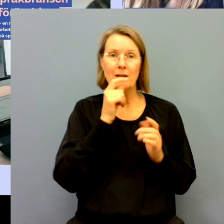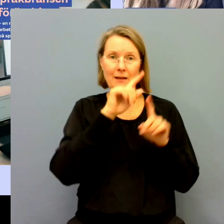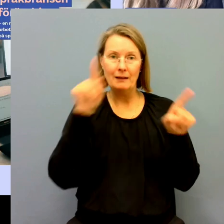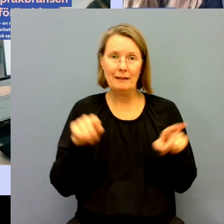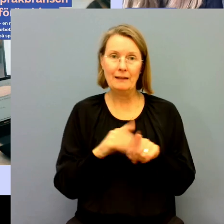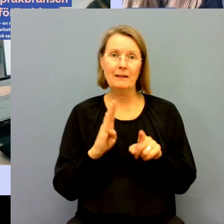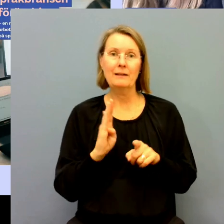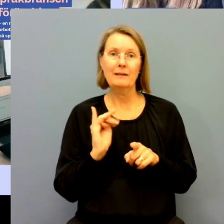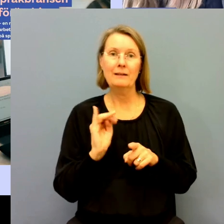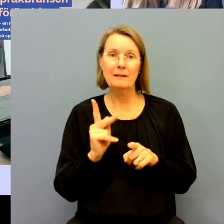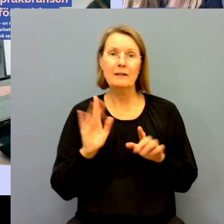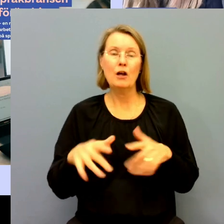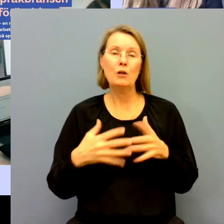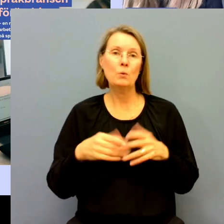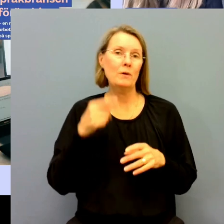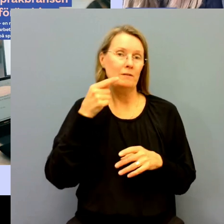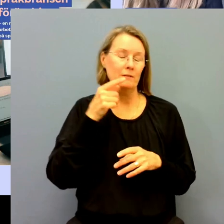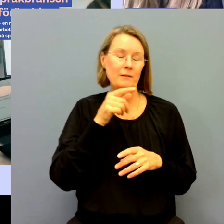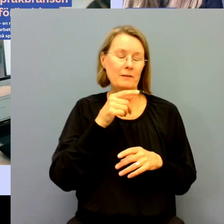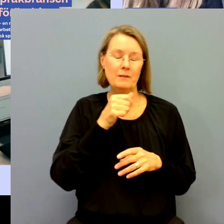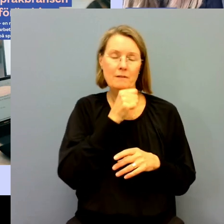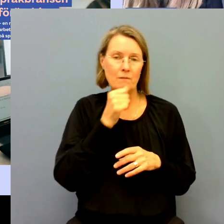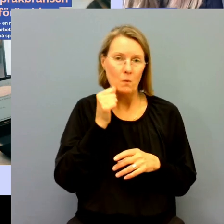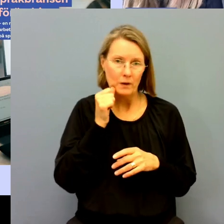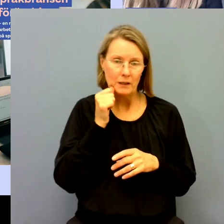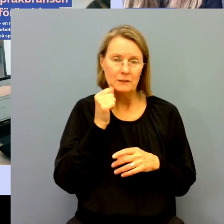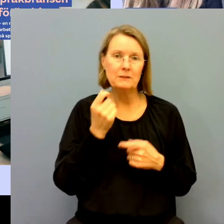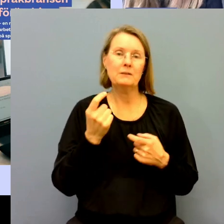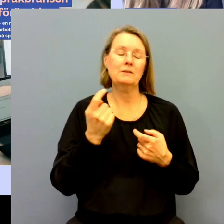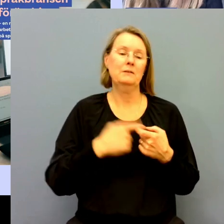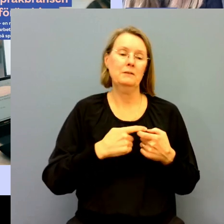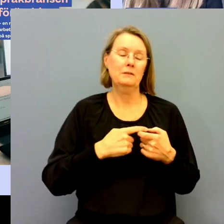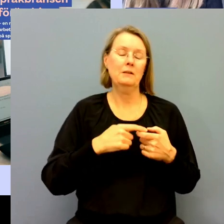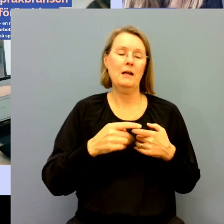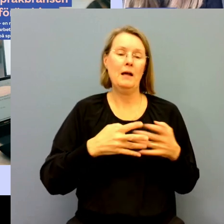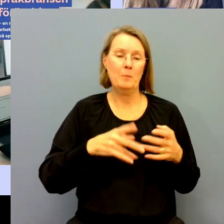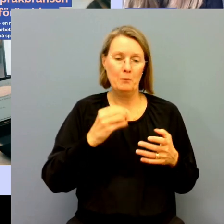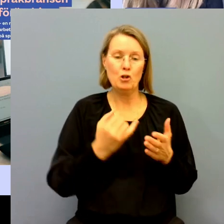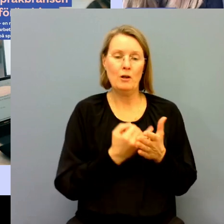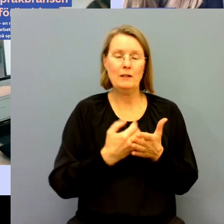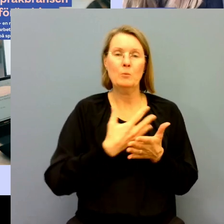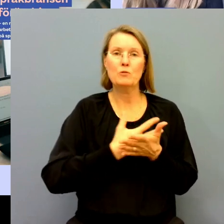en enkät som DIK genomförde i våras om arbetsmiljön i språkbranschen.